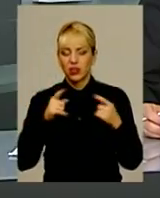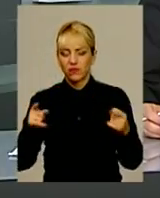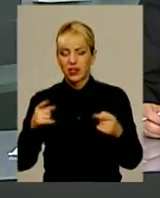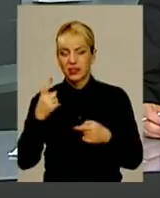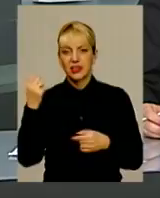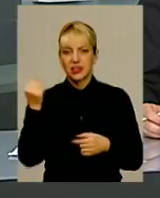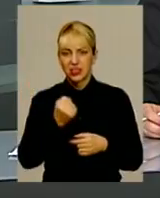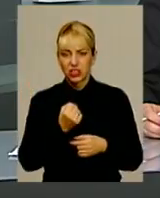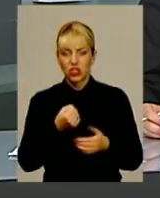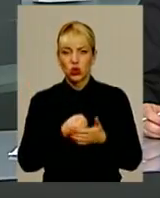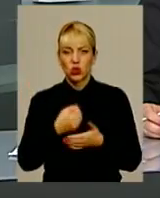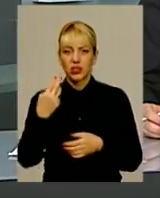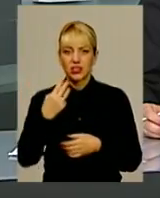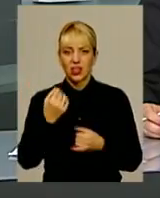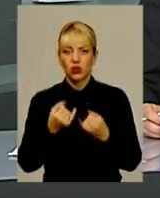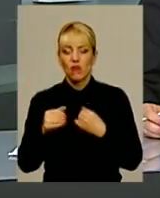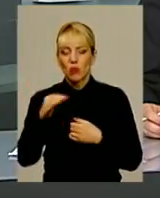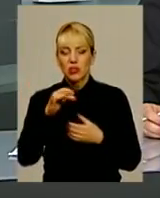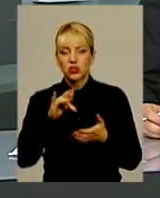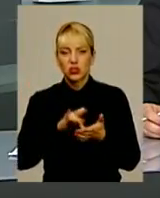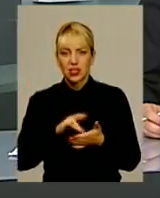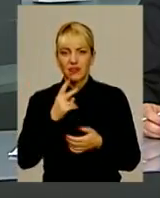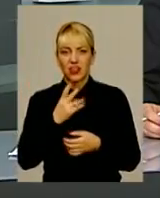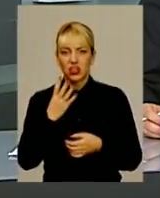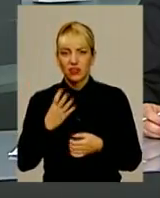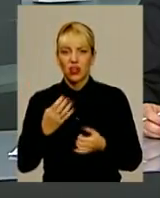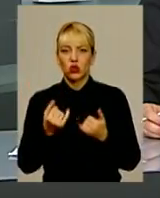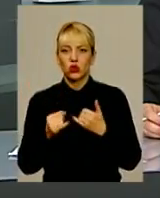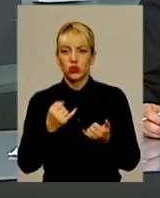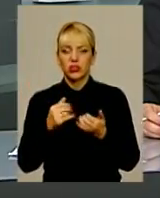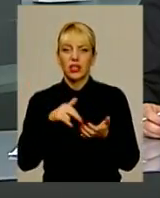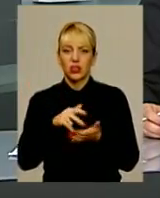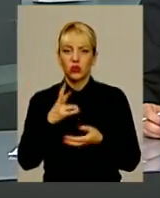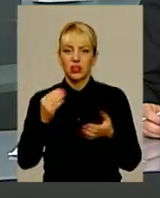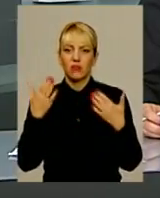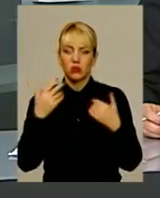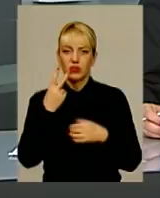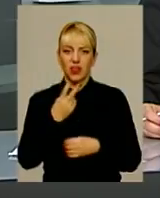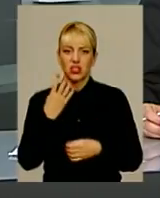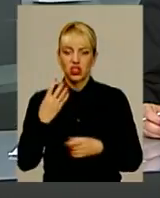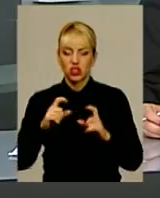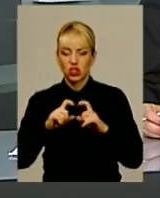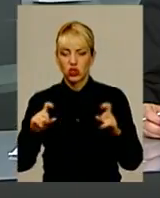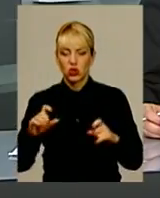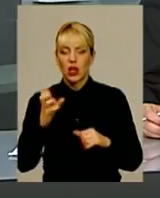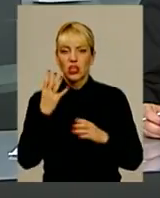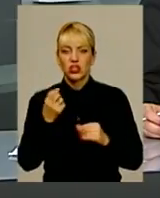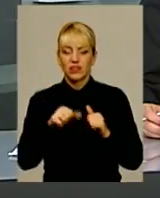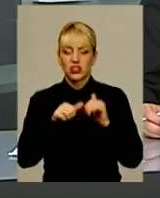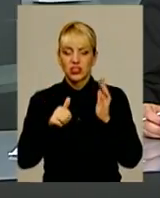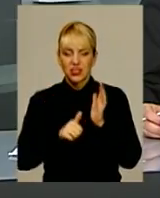жовтня. В обласному центрі з 24 жовтня на відпочинок йдуть 24 школи. Ще у 16